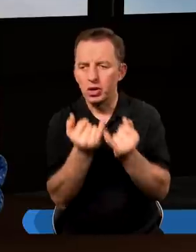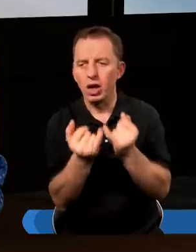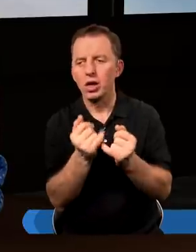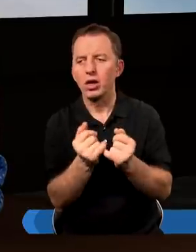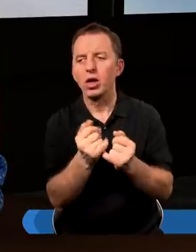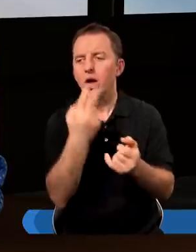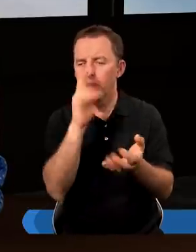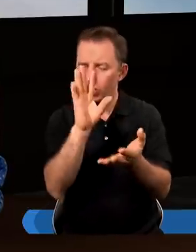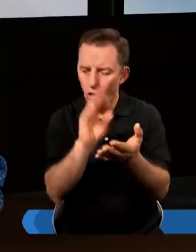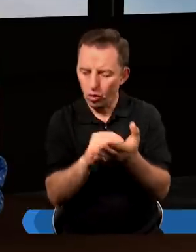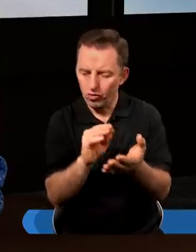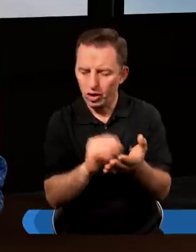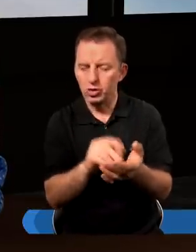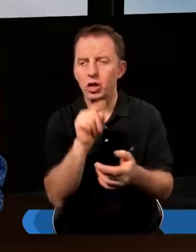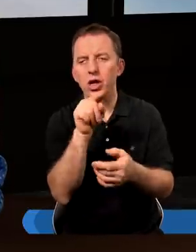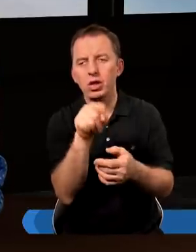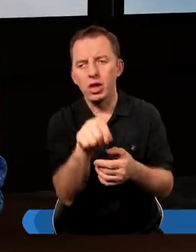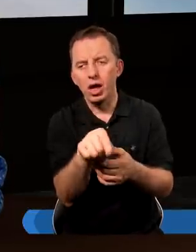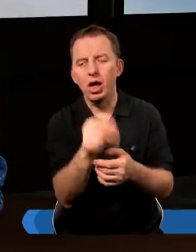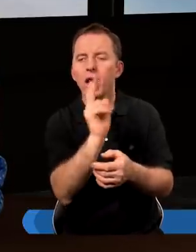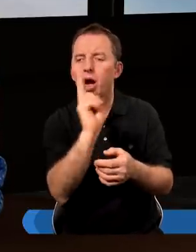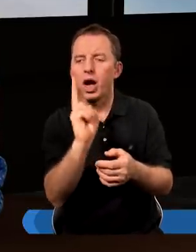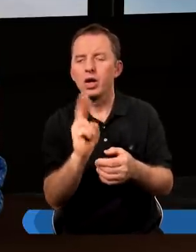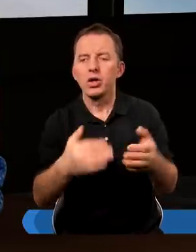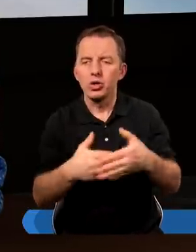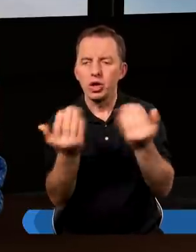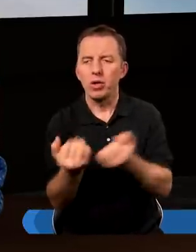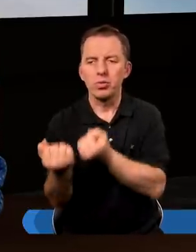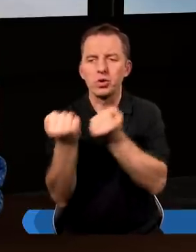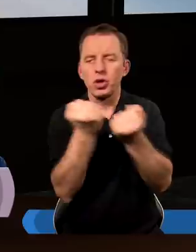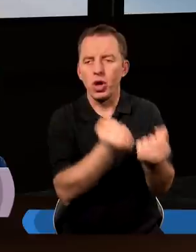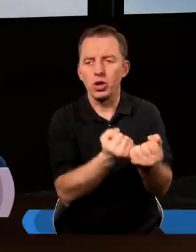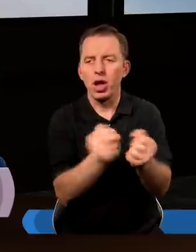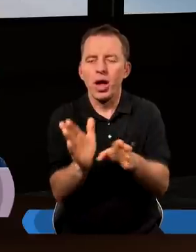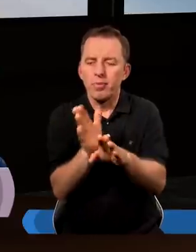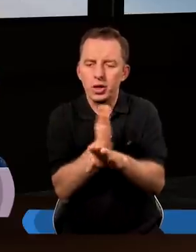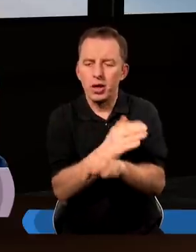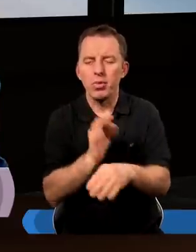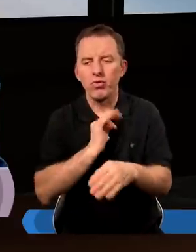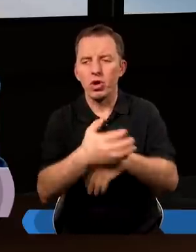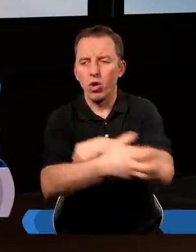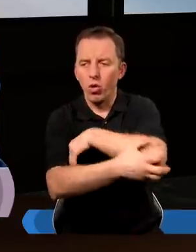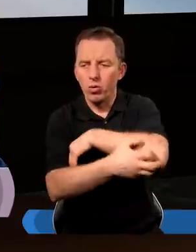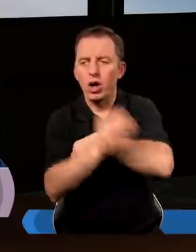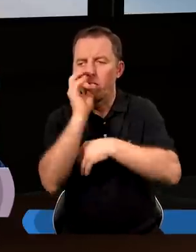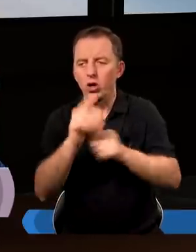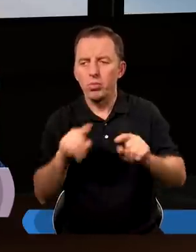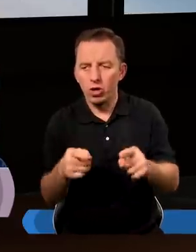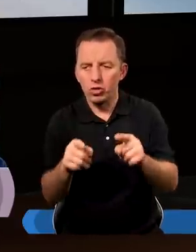doświadczyli tego, że każdy dzień przynosił im, mimo swojego ubóstwa,